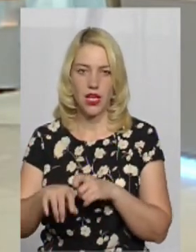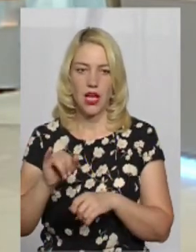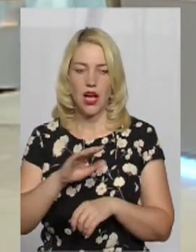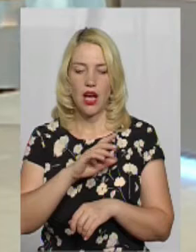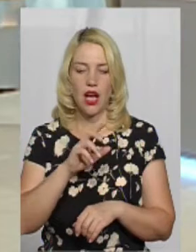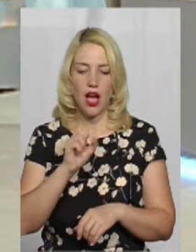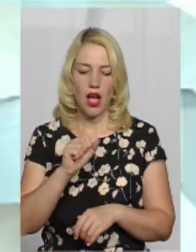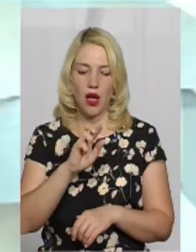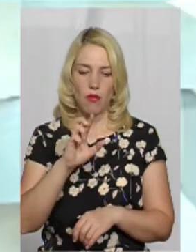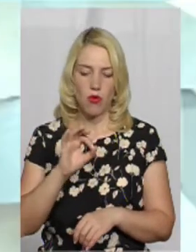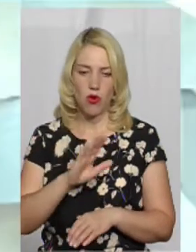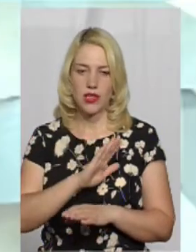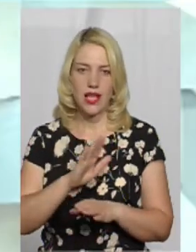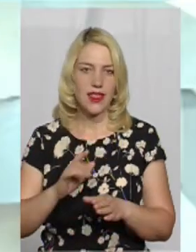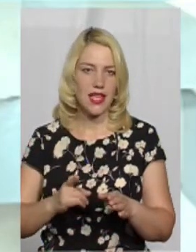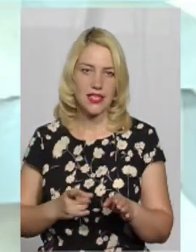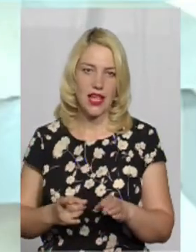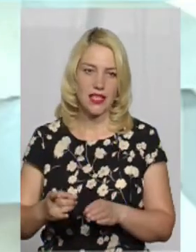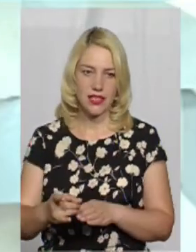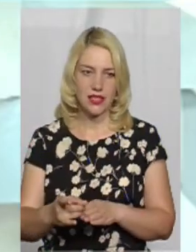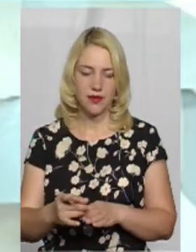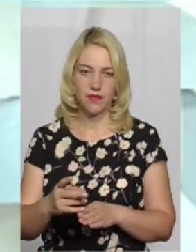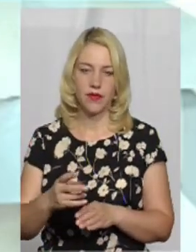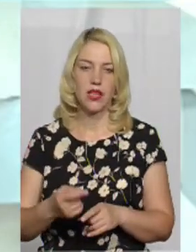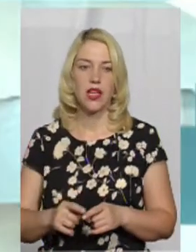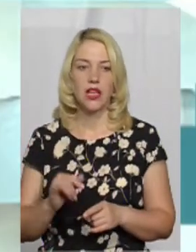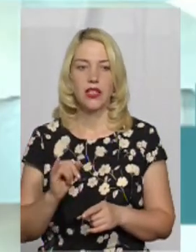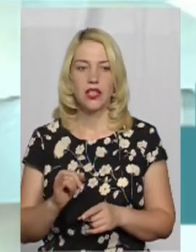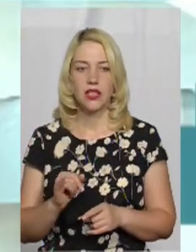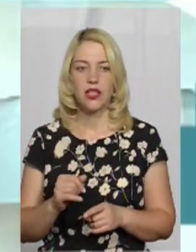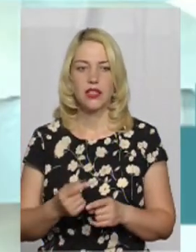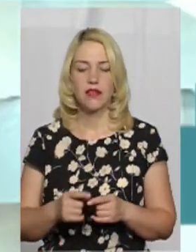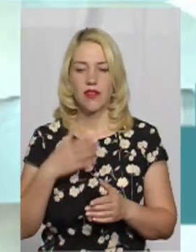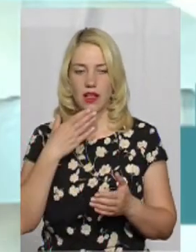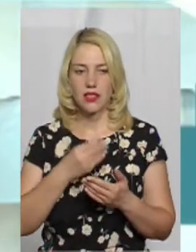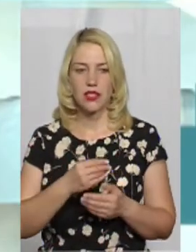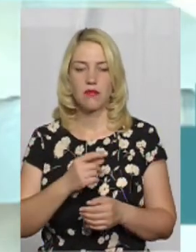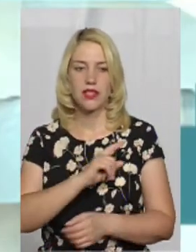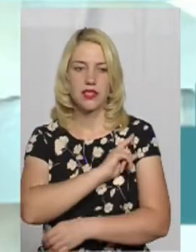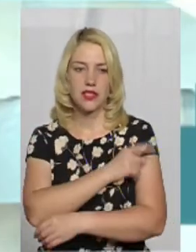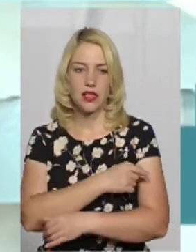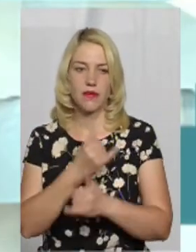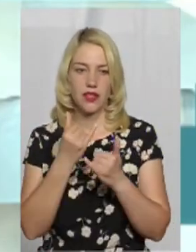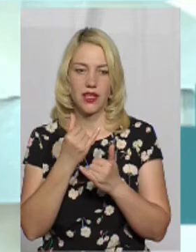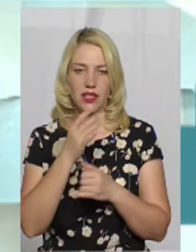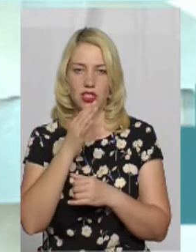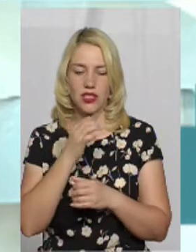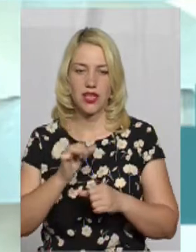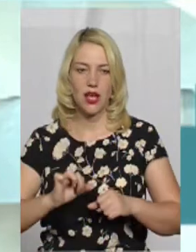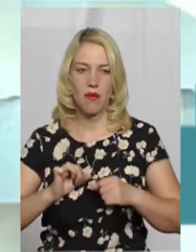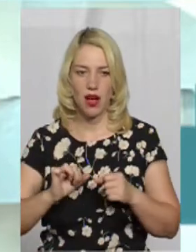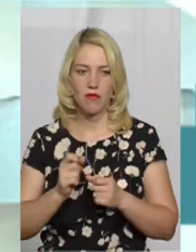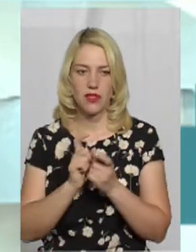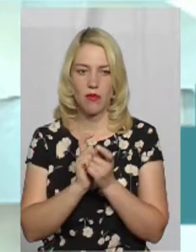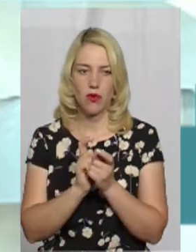за незаїзд на пункт аберетно-вагового контролю. Власними силами на даний час намагаємося боротися. На